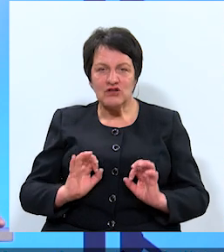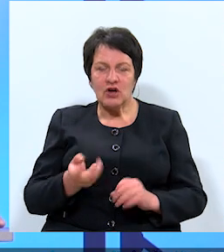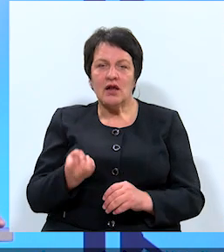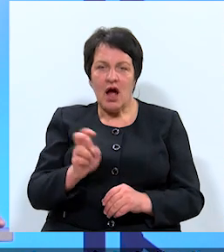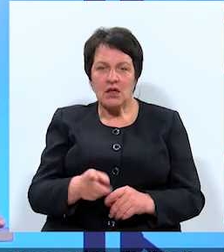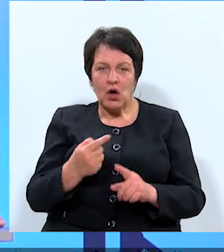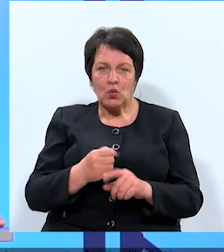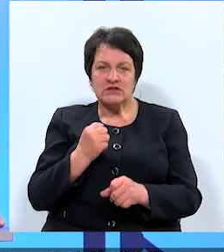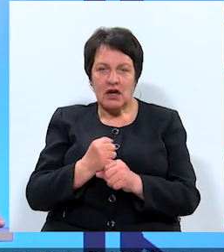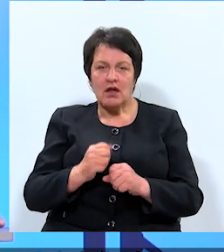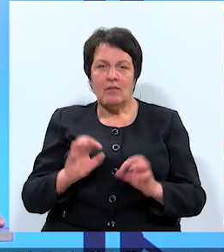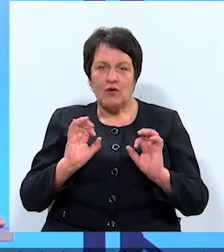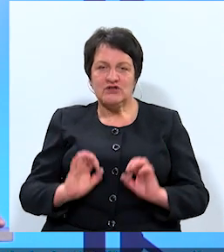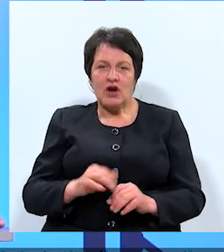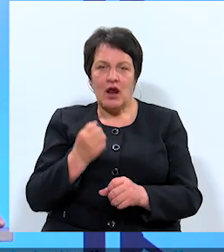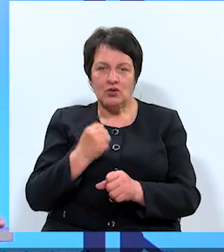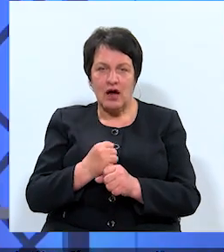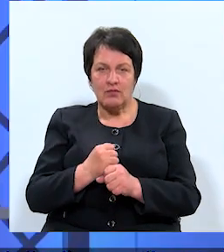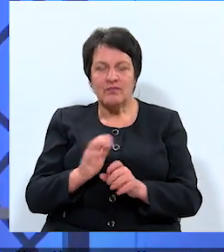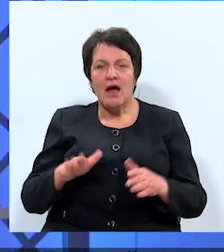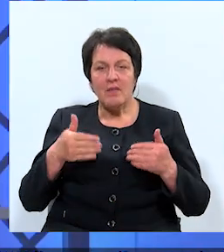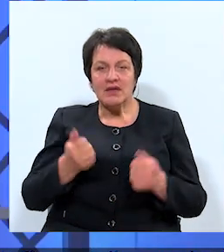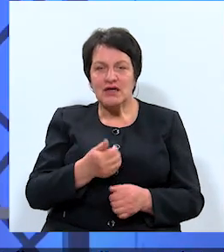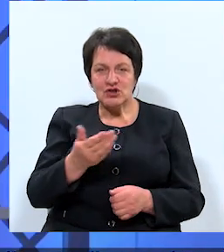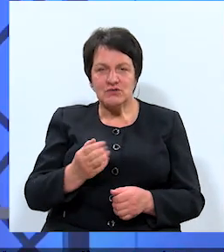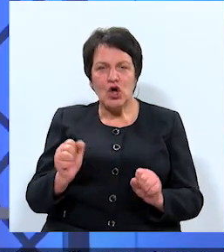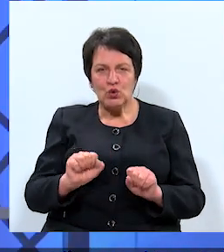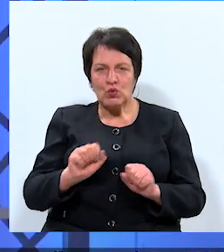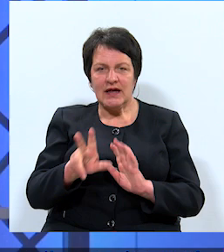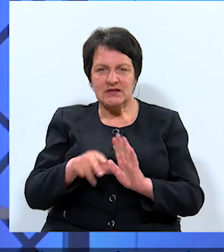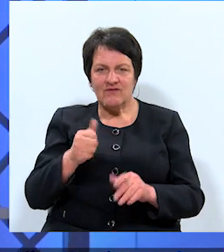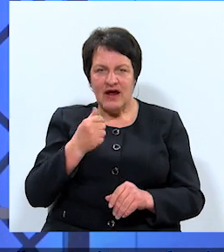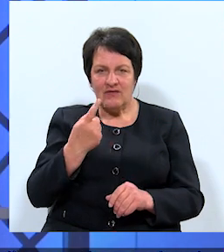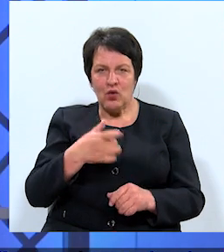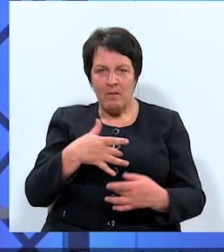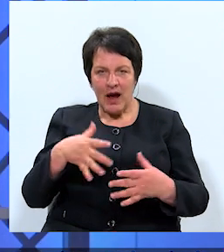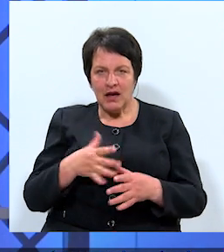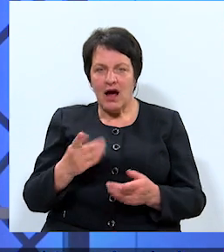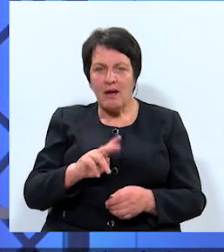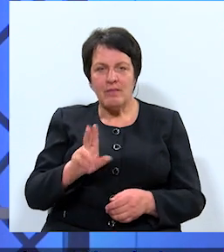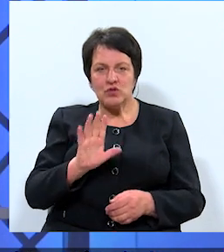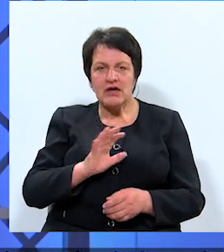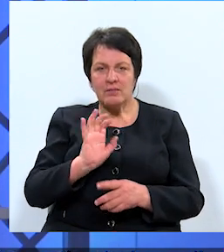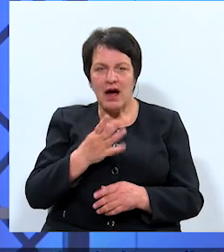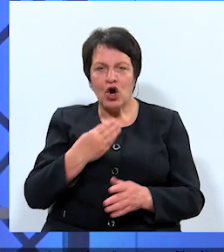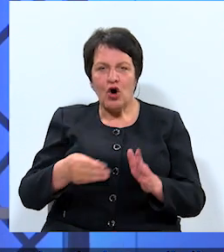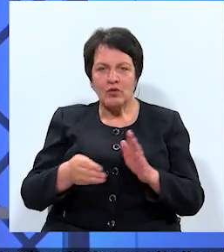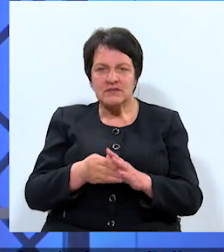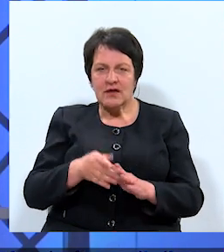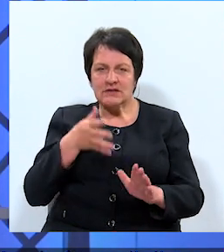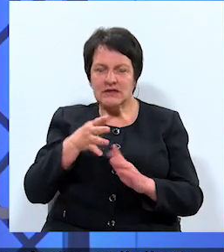atnāk un strādā profesionāli darbu. Paldies jums, todēļ izlozēsim vēl vienu karppartiju, kurai būs jāatbild par korupciju